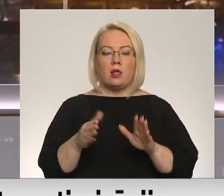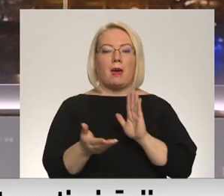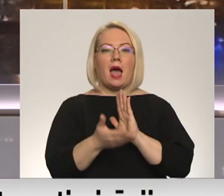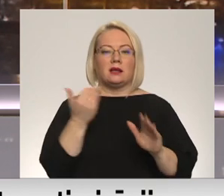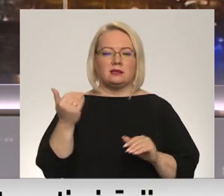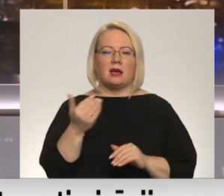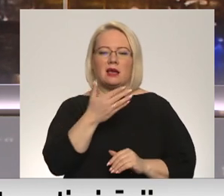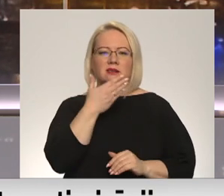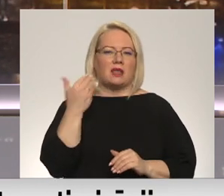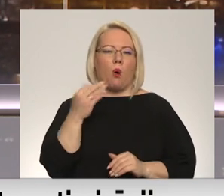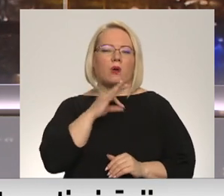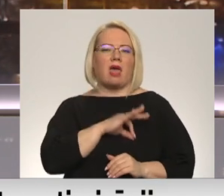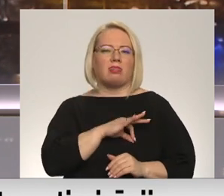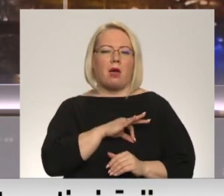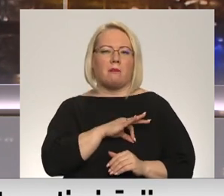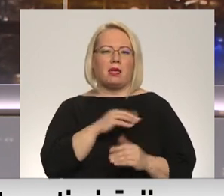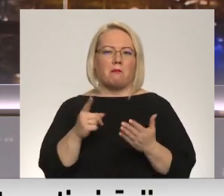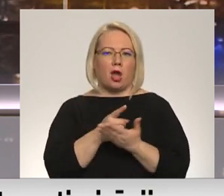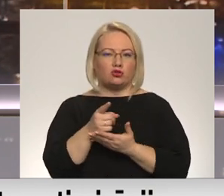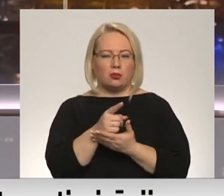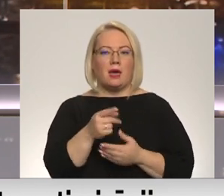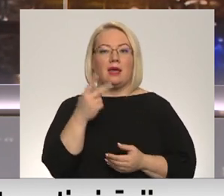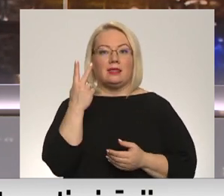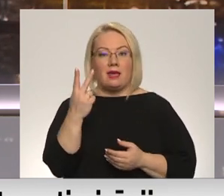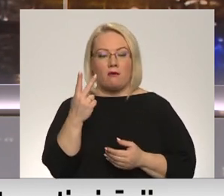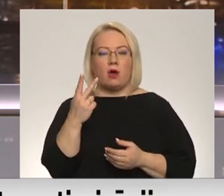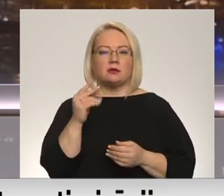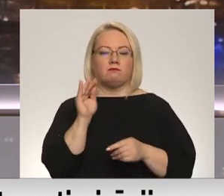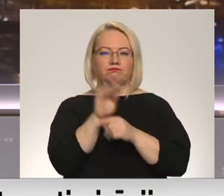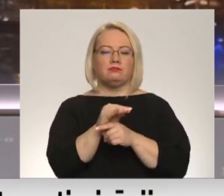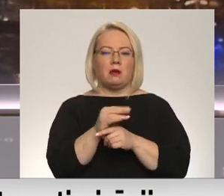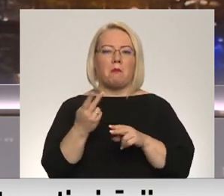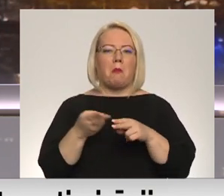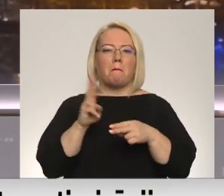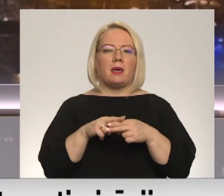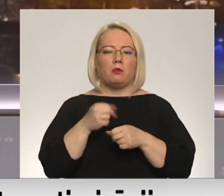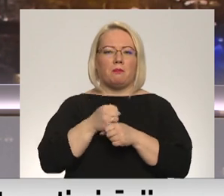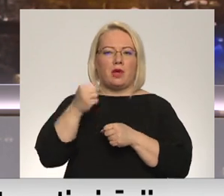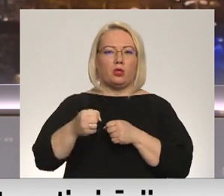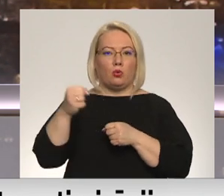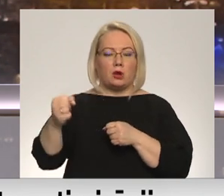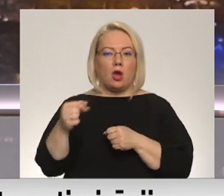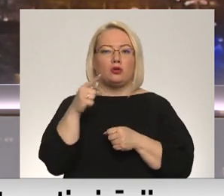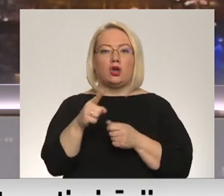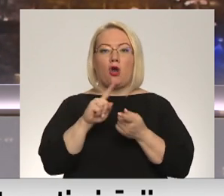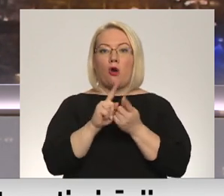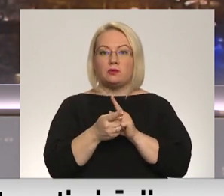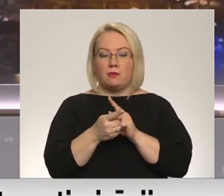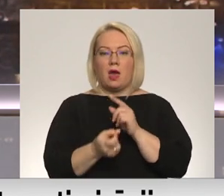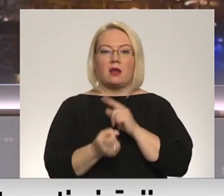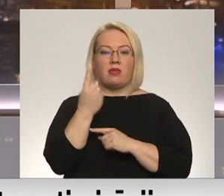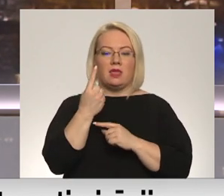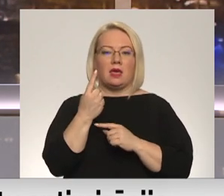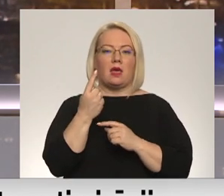nerentablākos maršrutus, bet divos ieviest papildu pieturas. Skolāna autobusa maršruta optimizācija izraisīja uz domastarpības deputātu